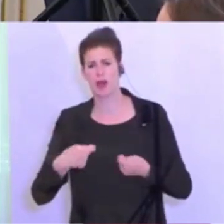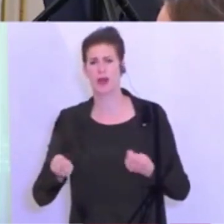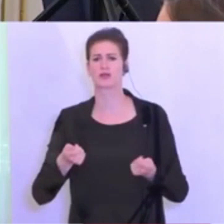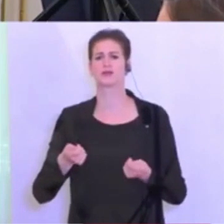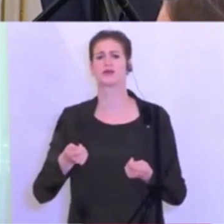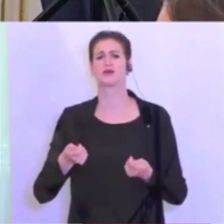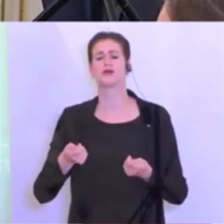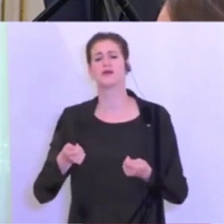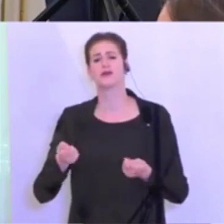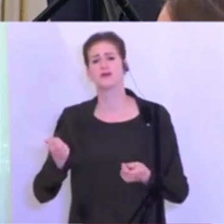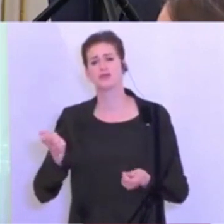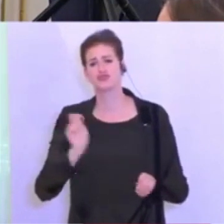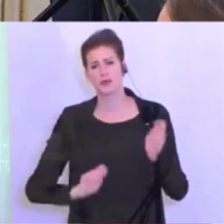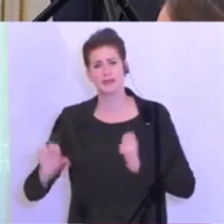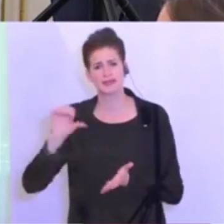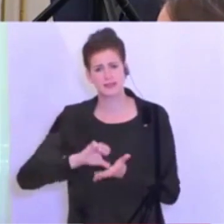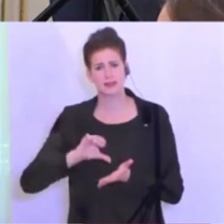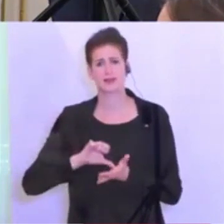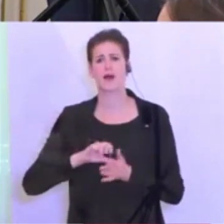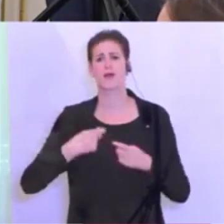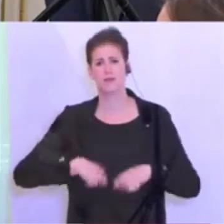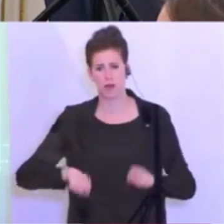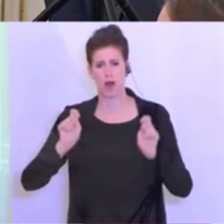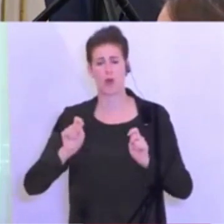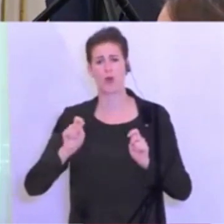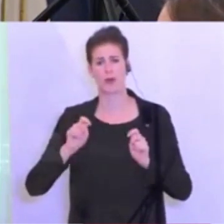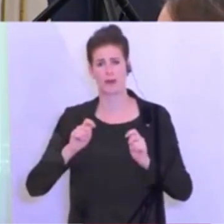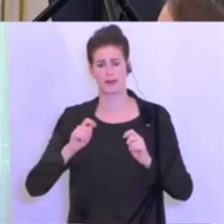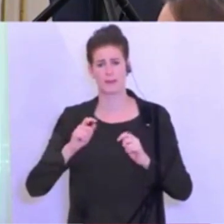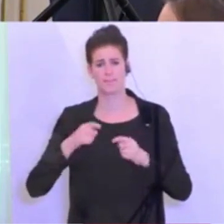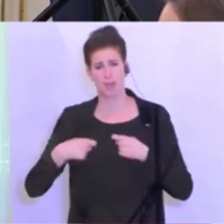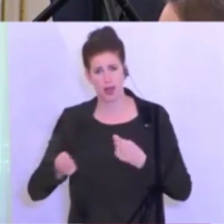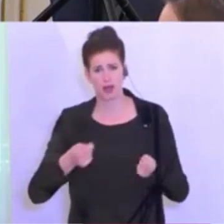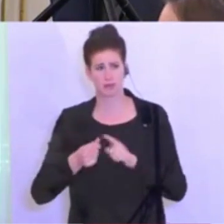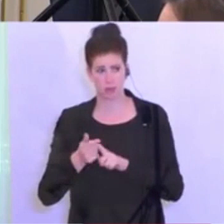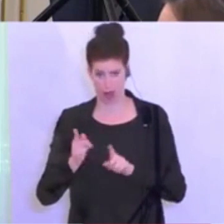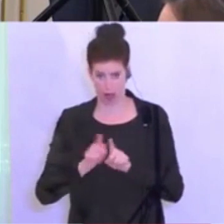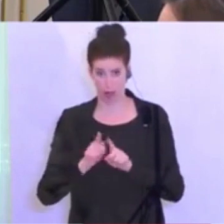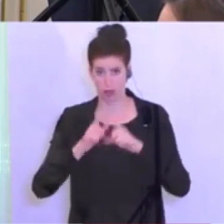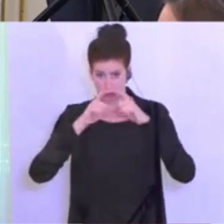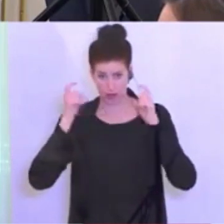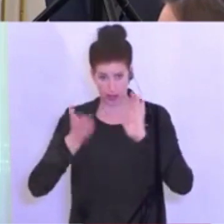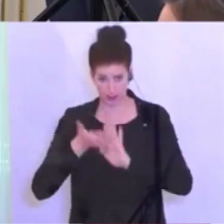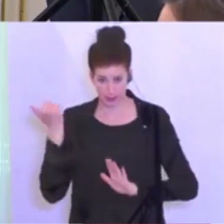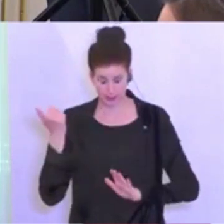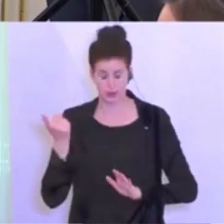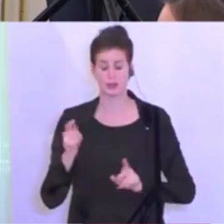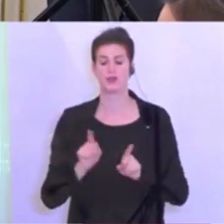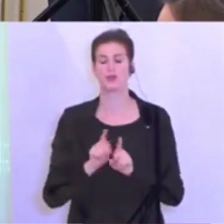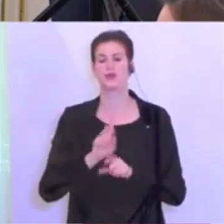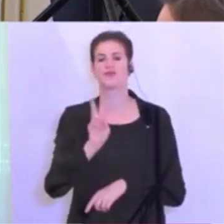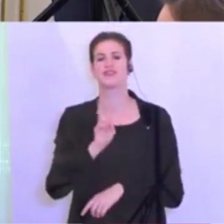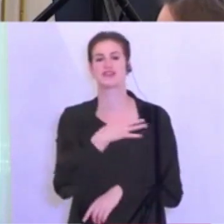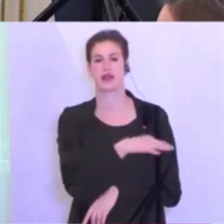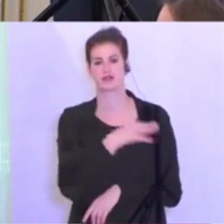15. auch ohne Nasen-Schutz ist die Frage. Vielleicht die dritte Frage an den Vizekanzler. Wenn die Situation so ist, wie sie